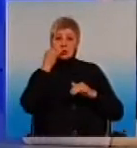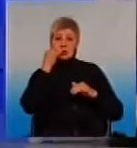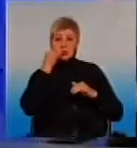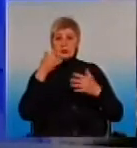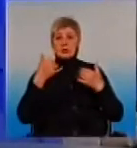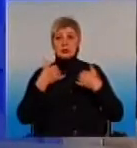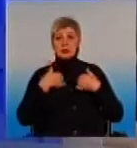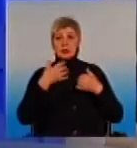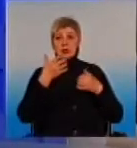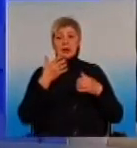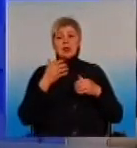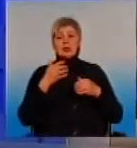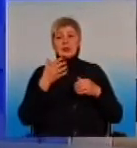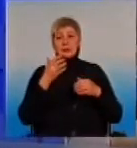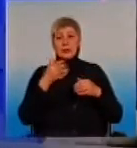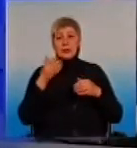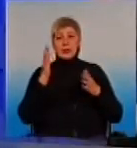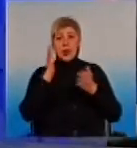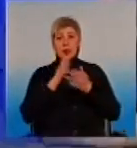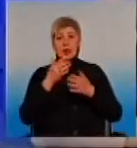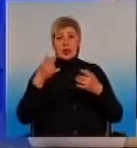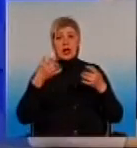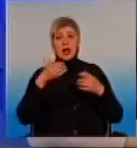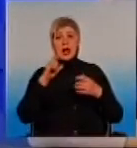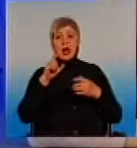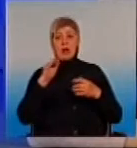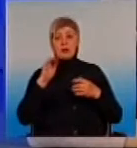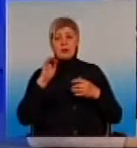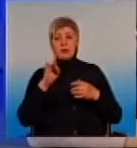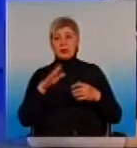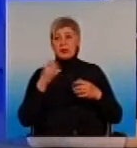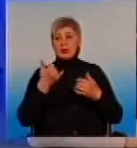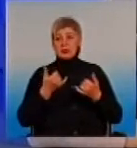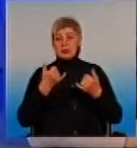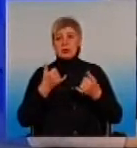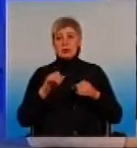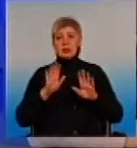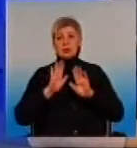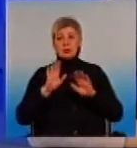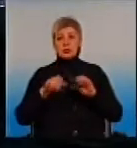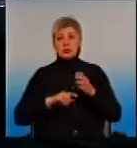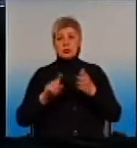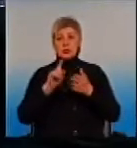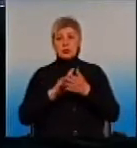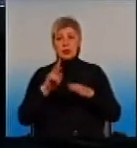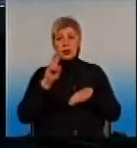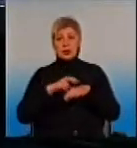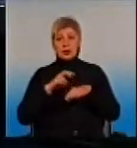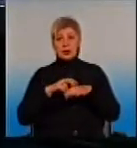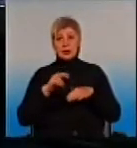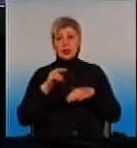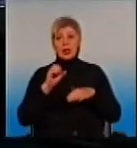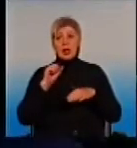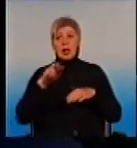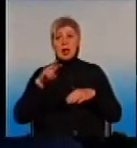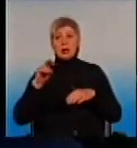Телефонуйте до нас у прямому ефір. Сьогодні експерт у нашій студії, виконуючий обов'язки головного лікаря обласного центру здоров'я, пані